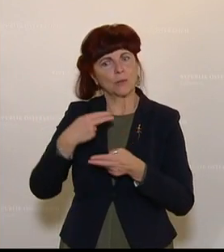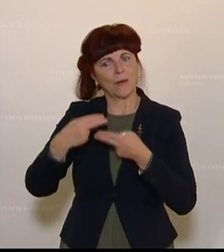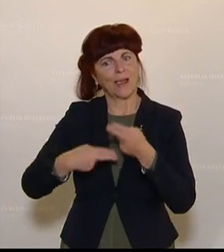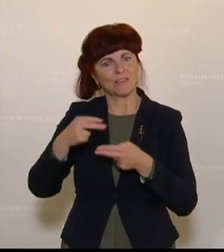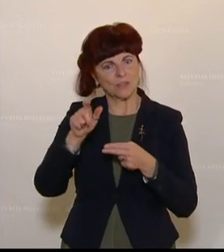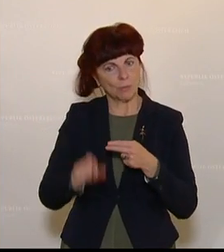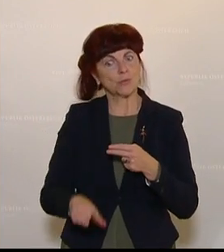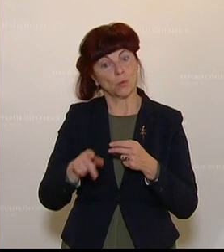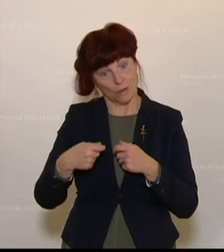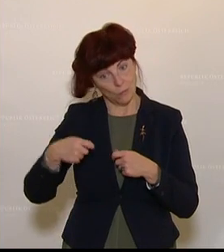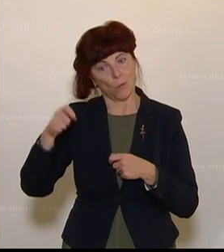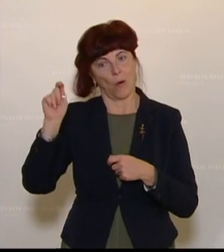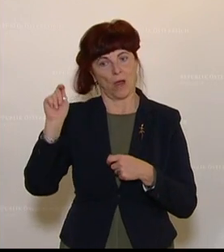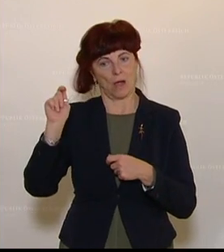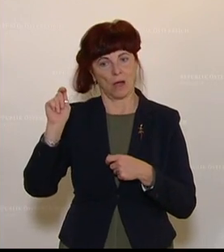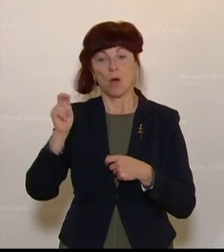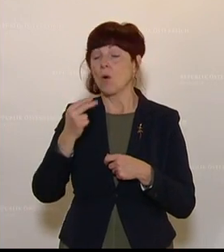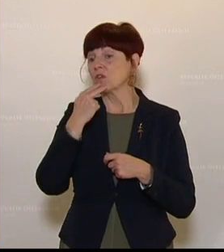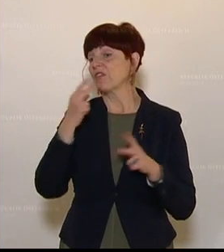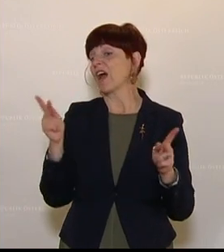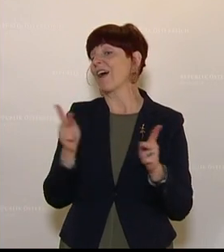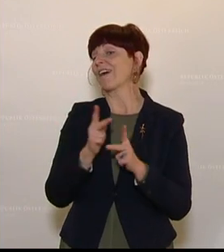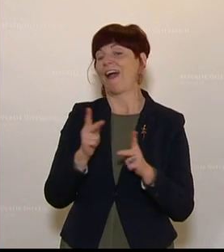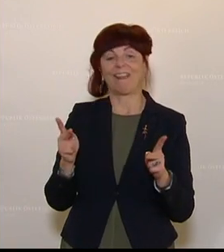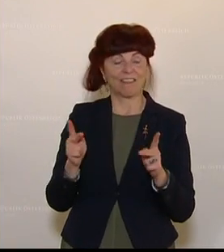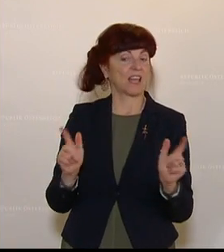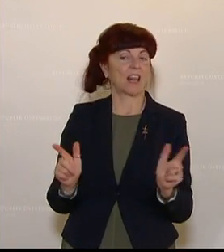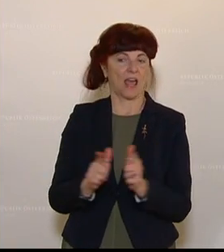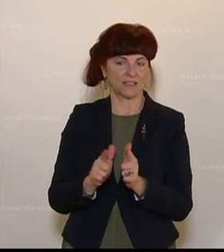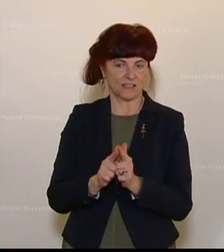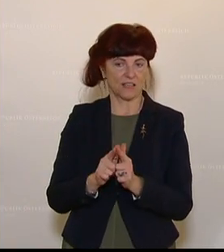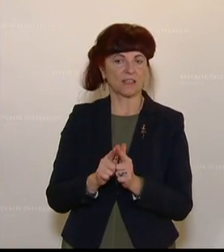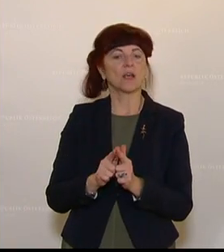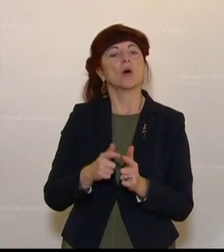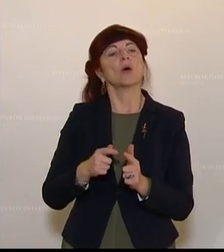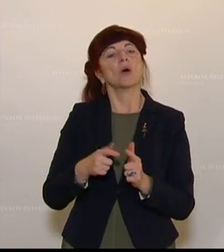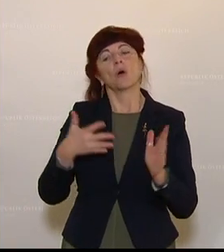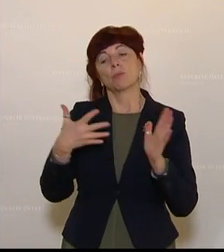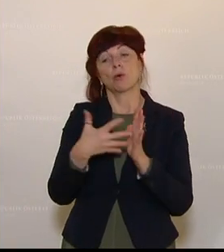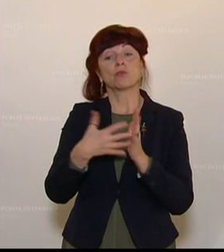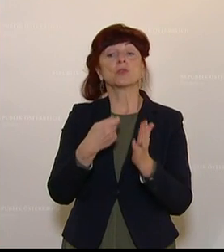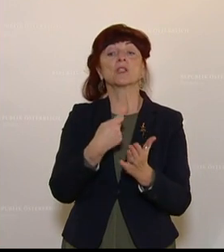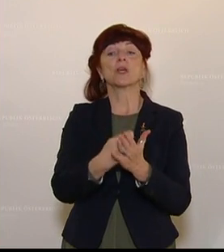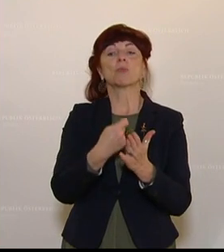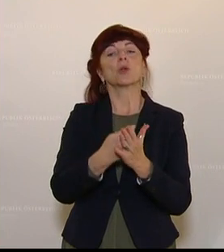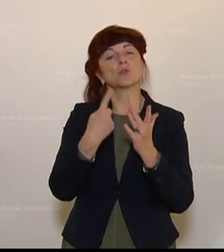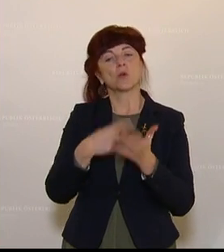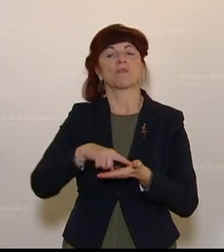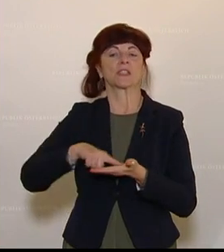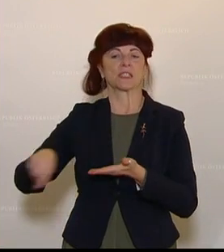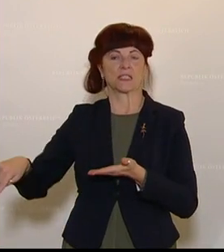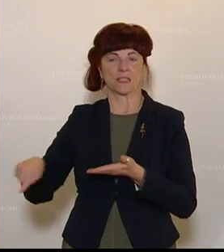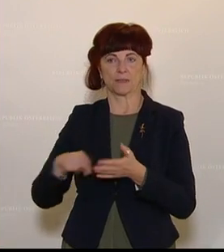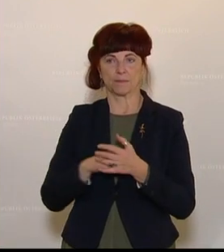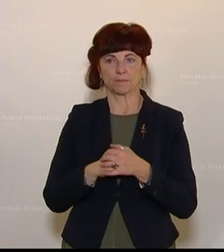soll es die Möglichkeit geben, die Prüfungsgebühren erlassen zu bekommen. Etwas, was wir absolut begrüßen. In dem